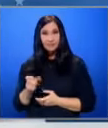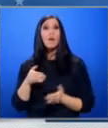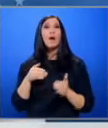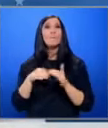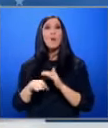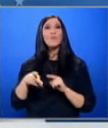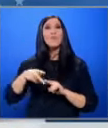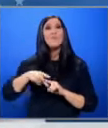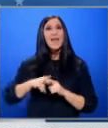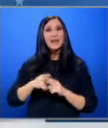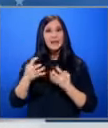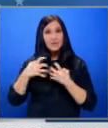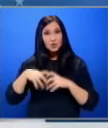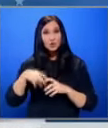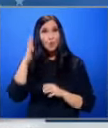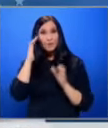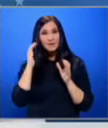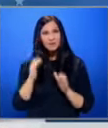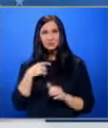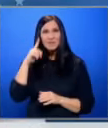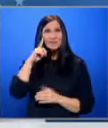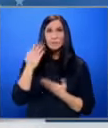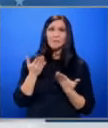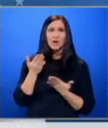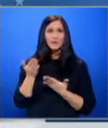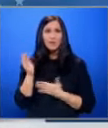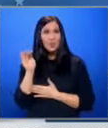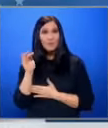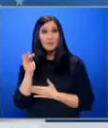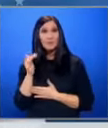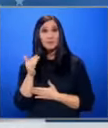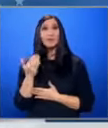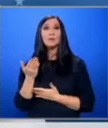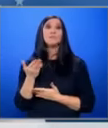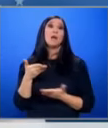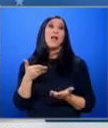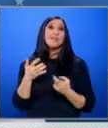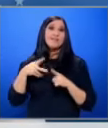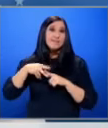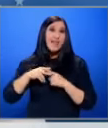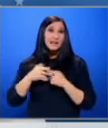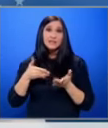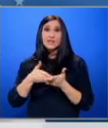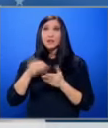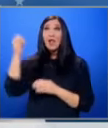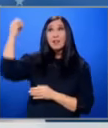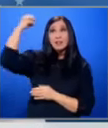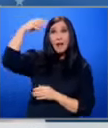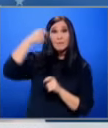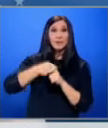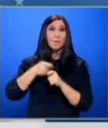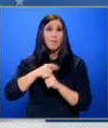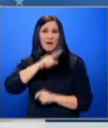техническо правителство, не знам какви ще бъдат техники да завия лампата, да ти поправи